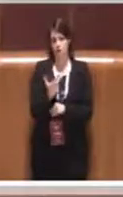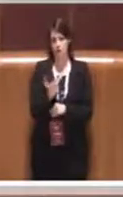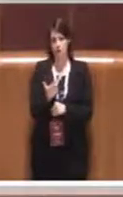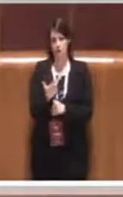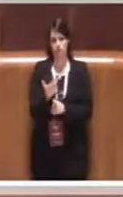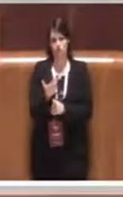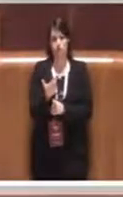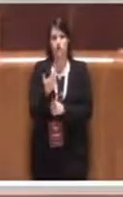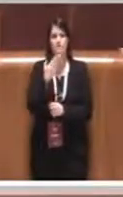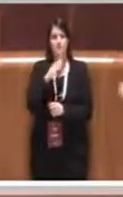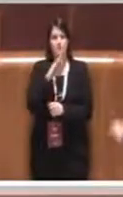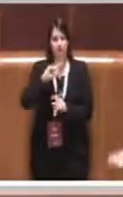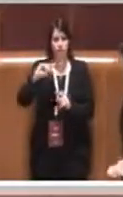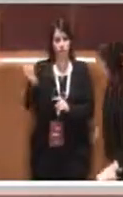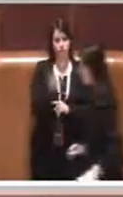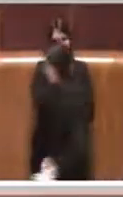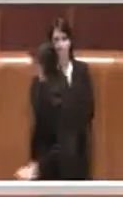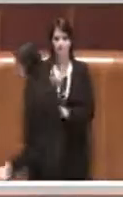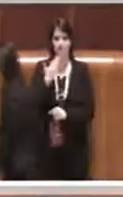beneficio di tutti. Grazie.